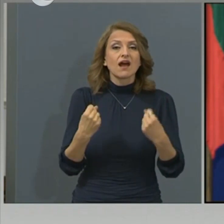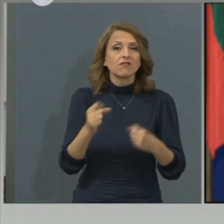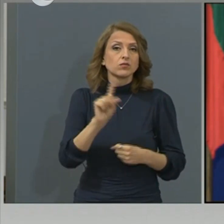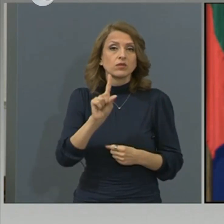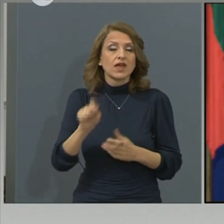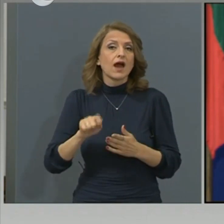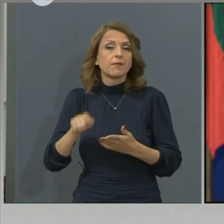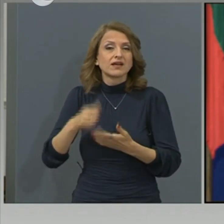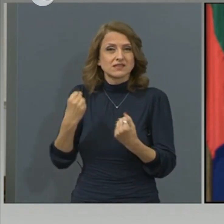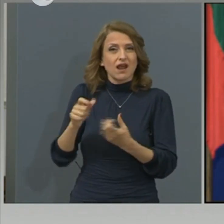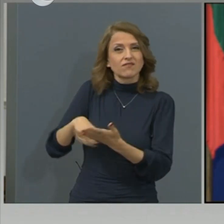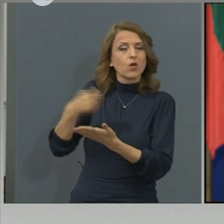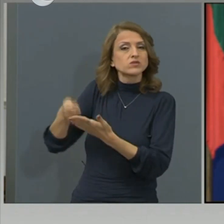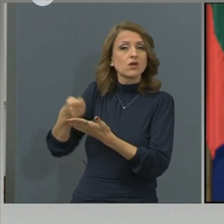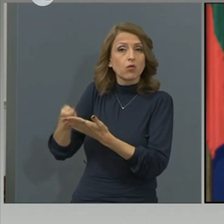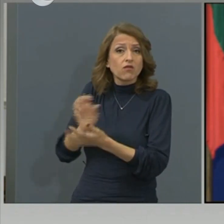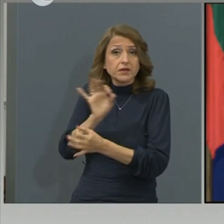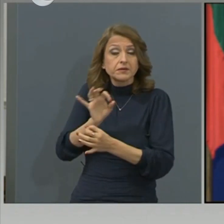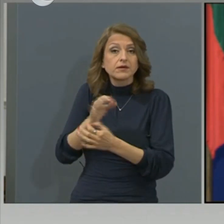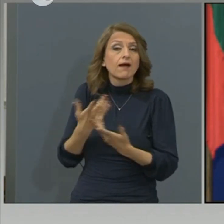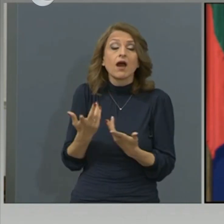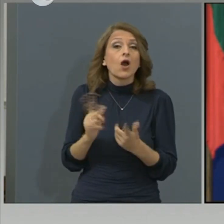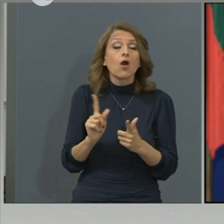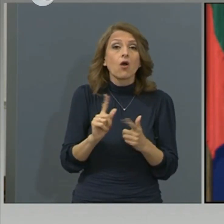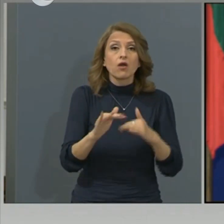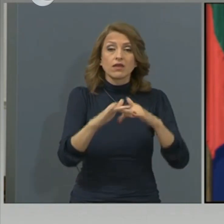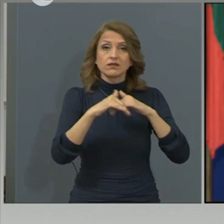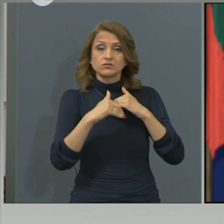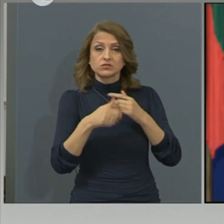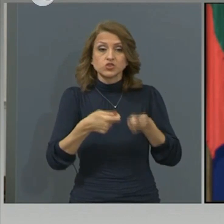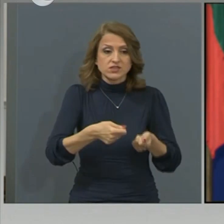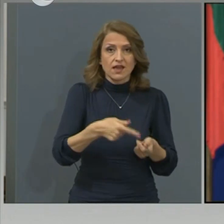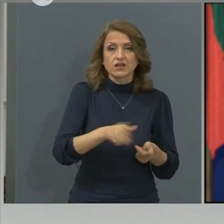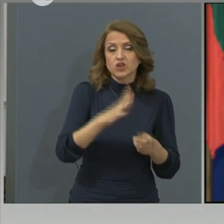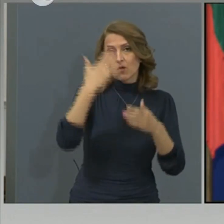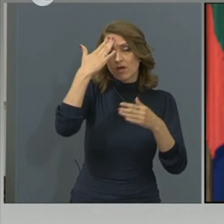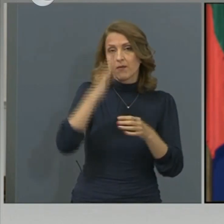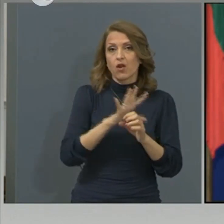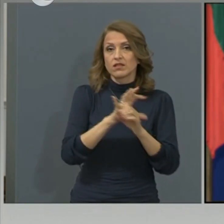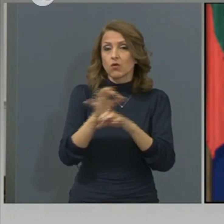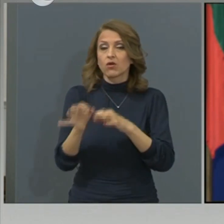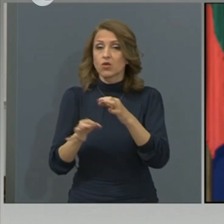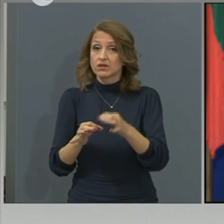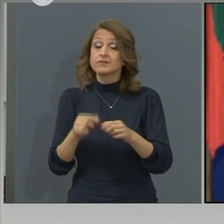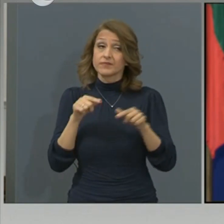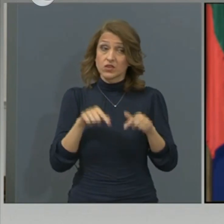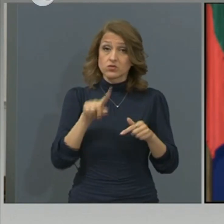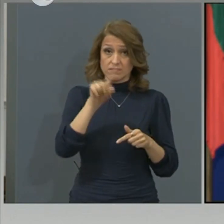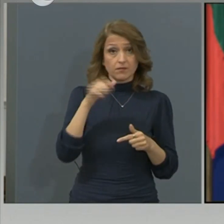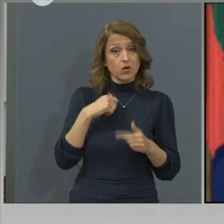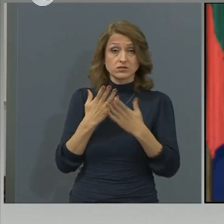-голямо затягане на мериките? Поставили сме въпроса на министра на здраво-опазването и управителя на здравната каса,